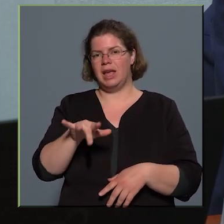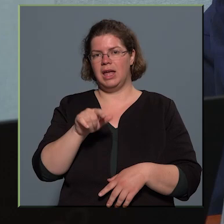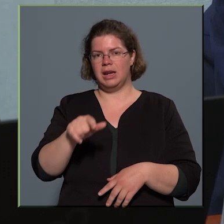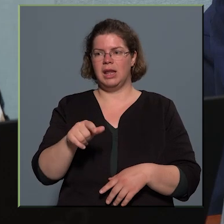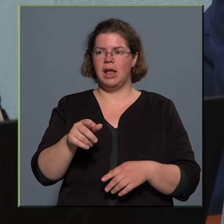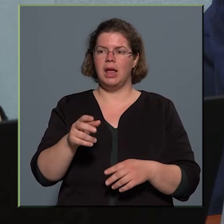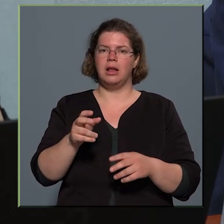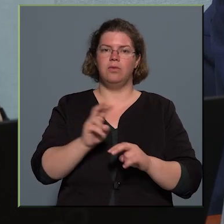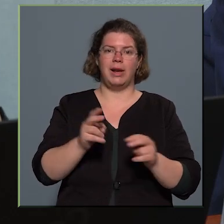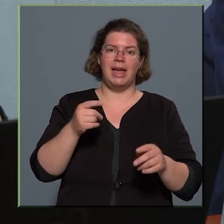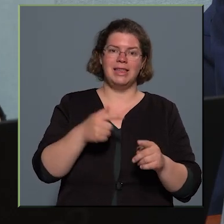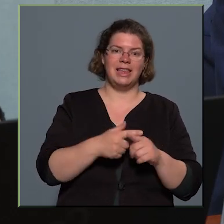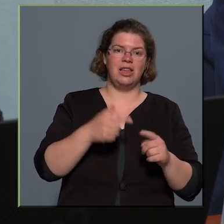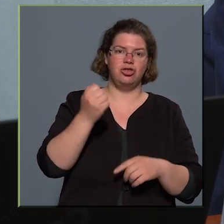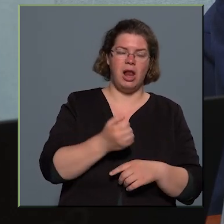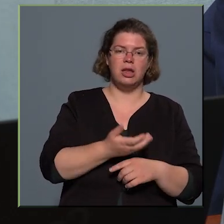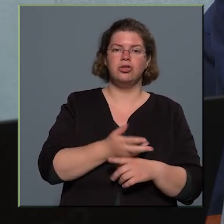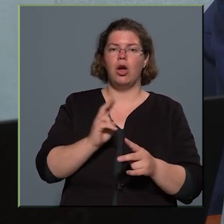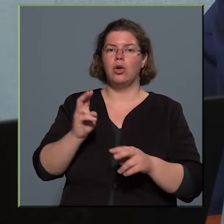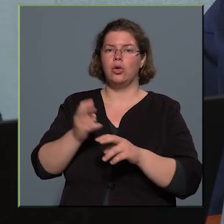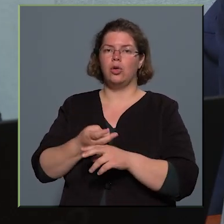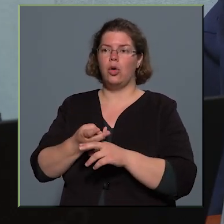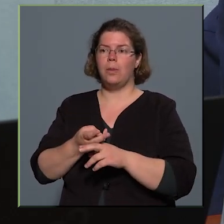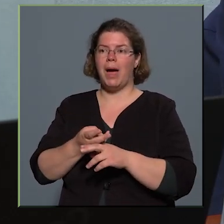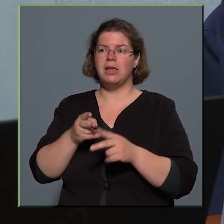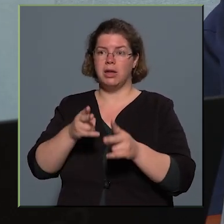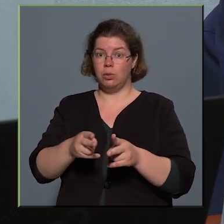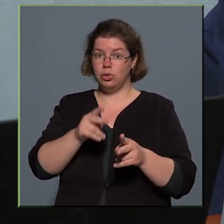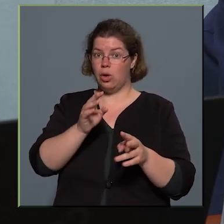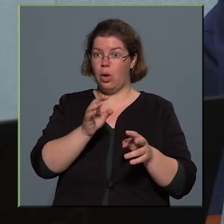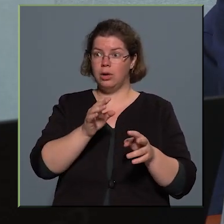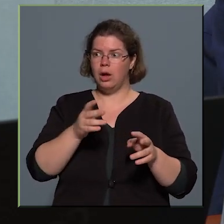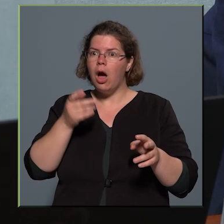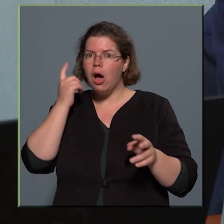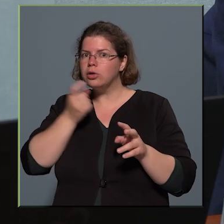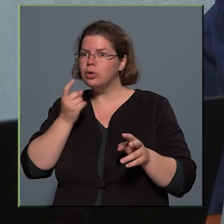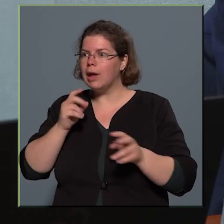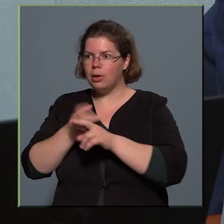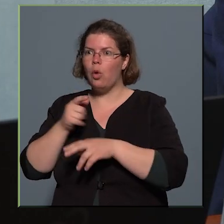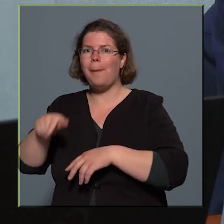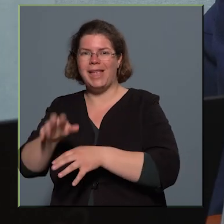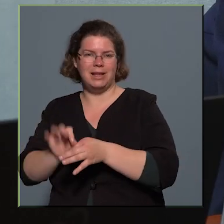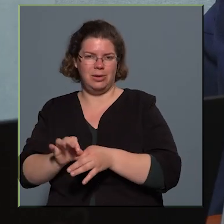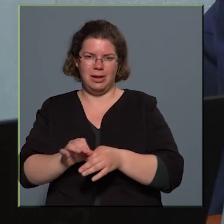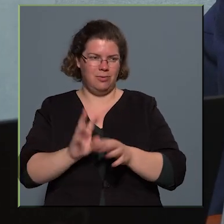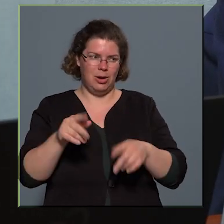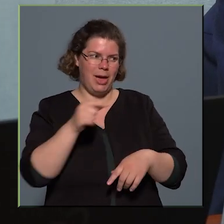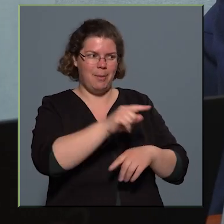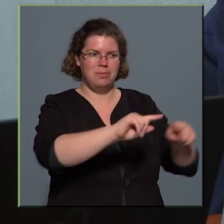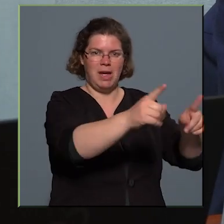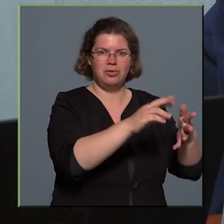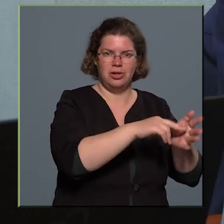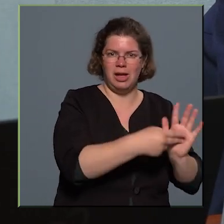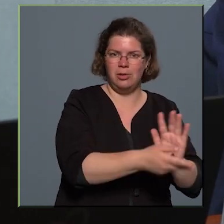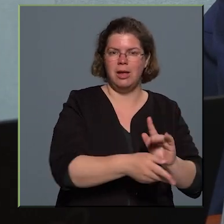történik egy késelés, kőbányai úton, tehát kőbányán történt, ami hát tudjuk, hogy nem így van, és idevetítődik ki, mintha hogy